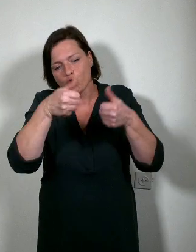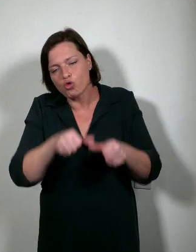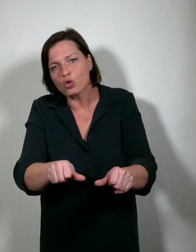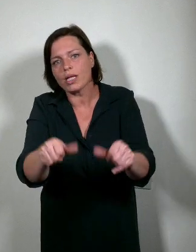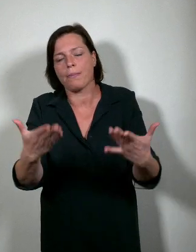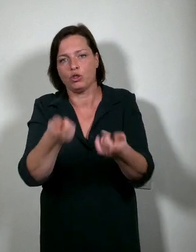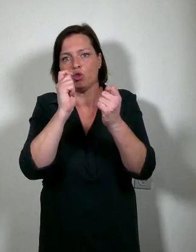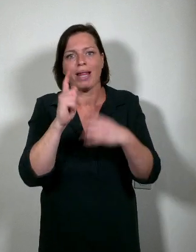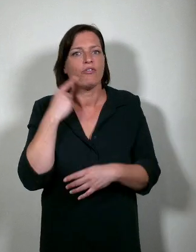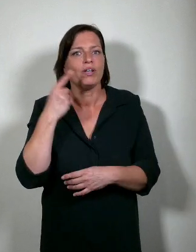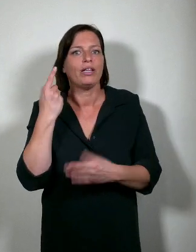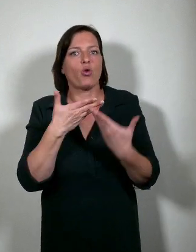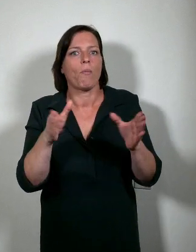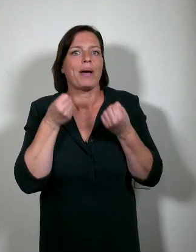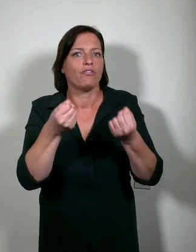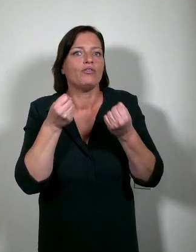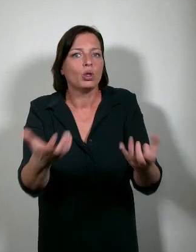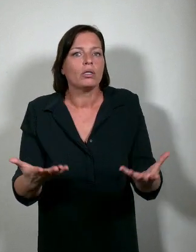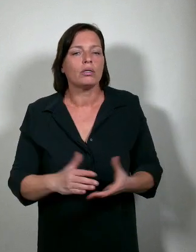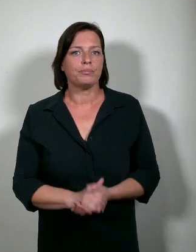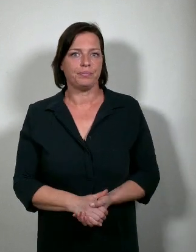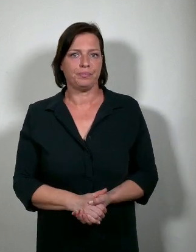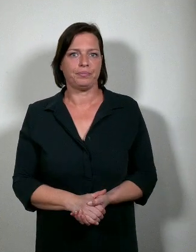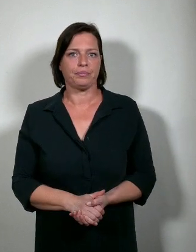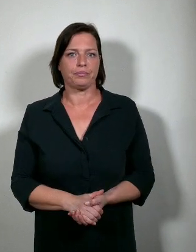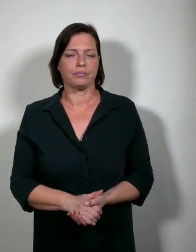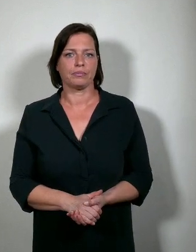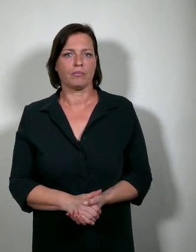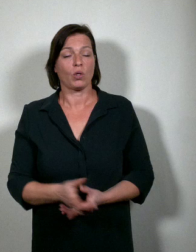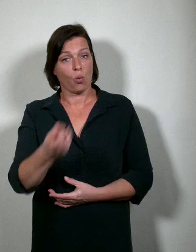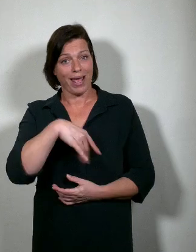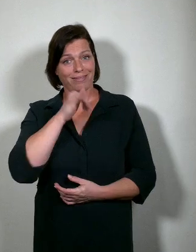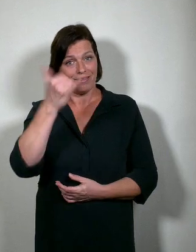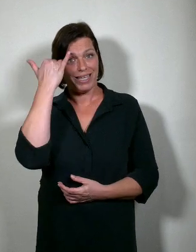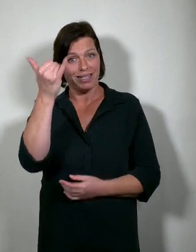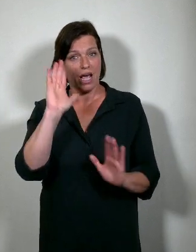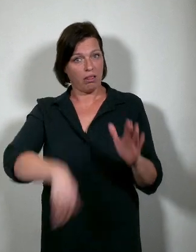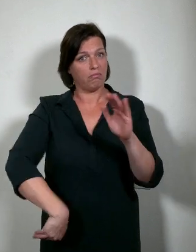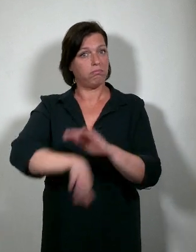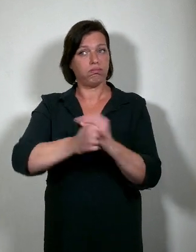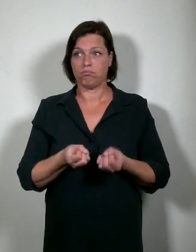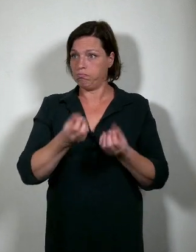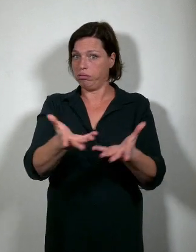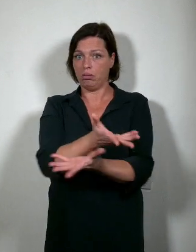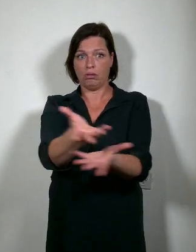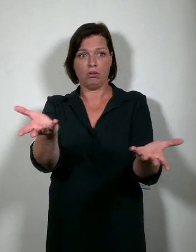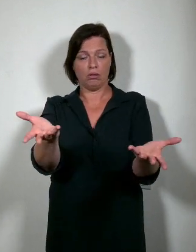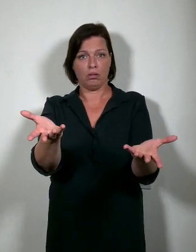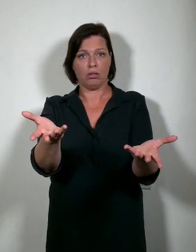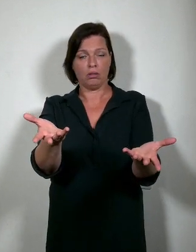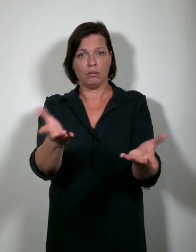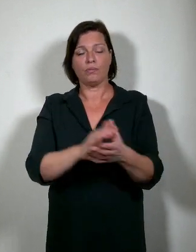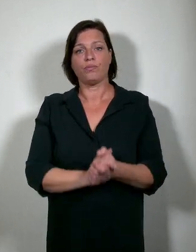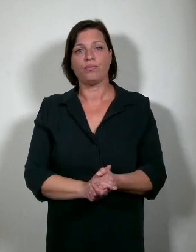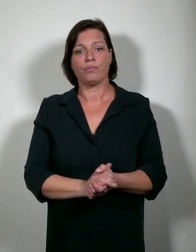en studentvriendelijk openbaar vervoer. Wij hebben dit idee gelanceerd. Het klonk naar Vlaamse